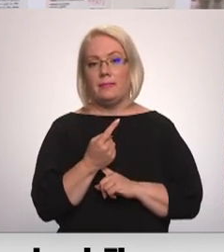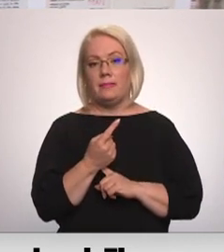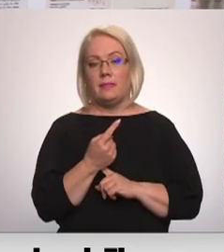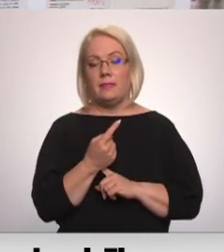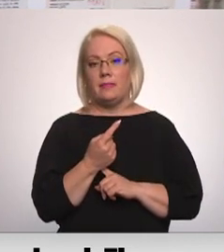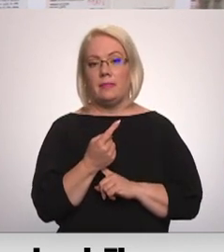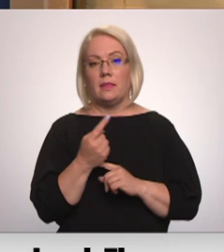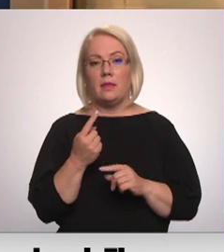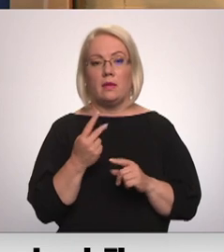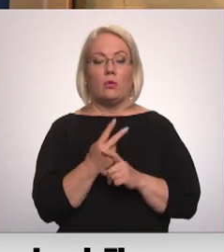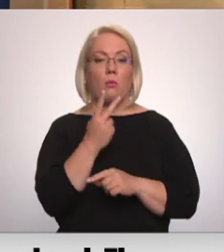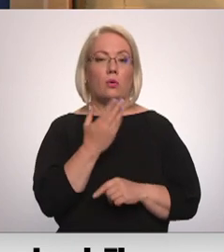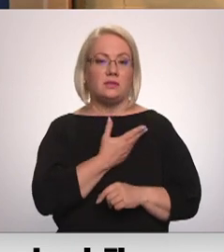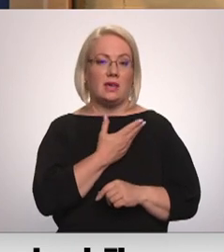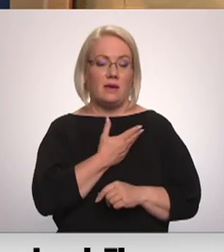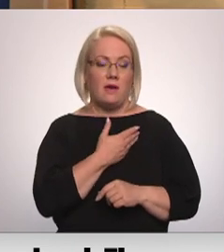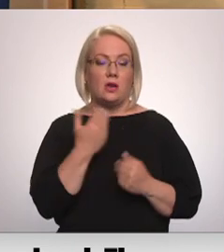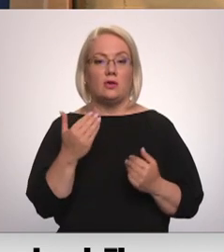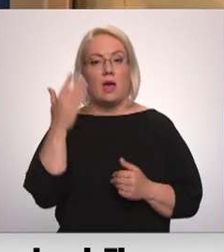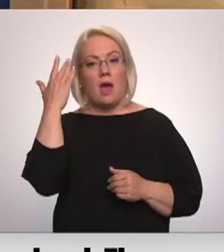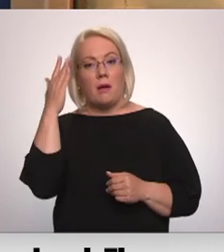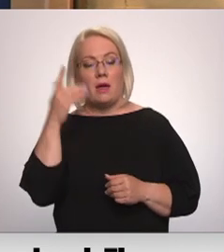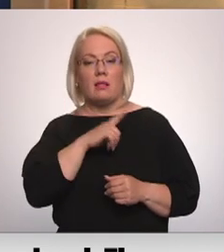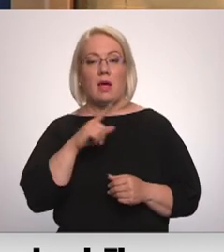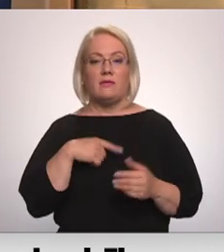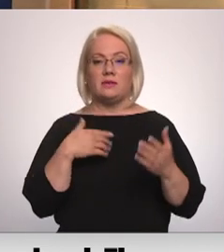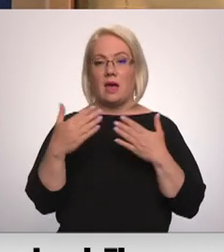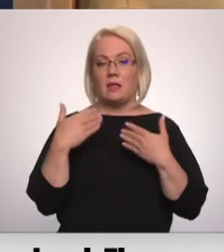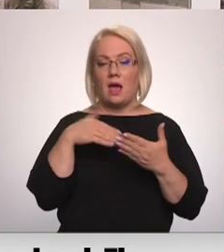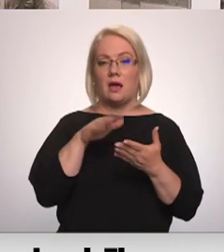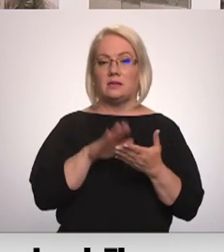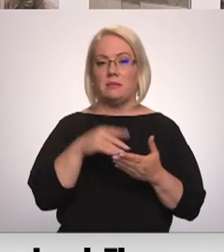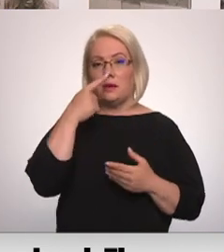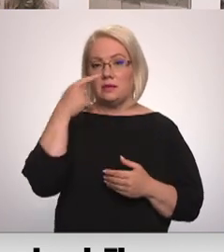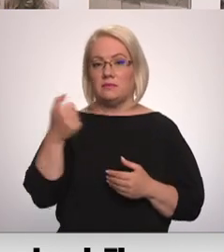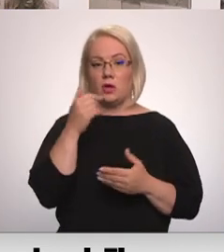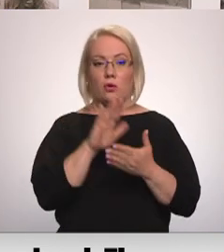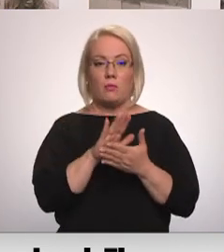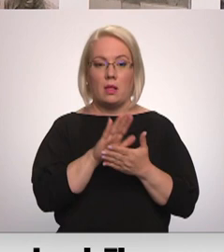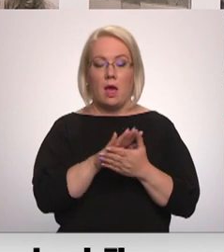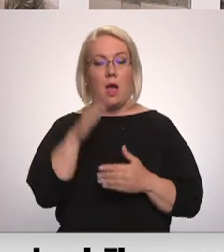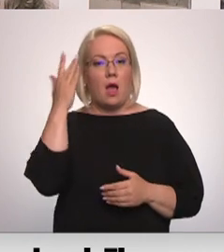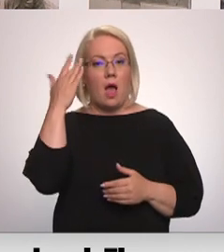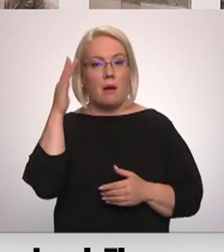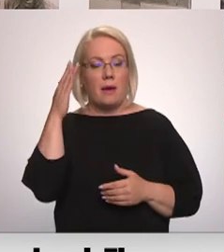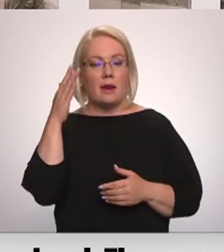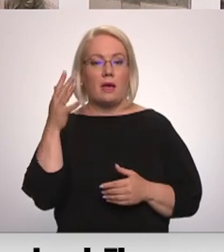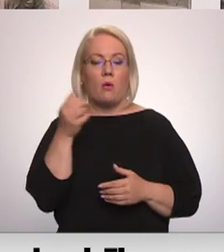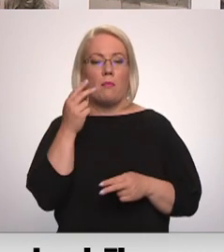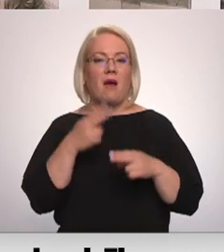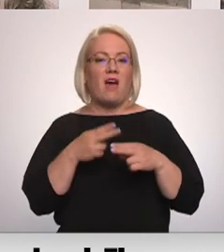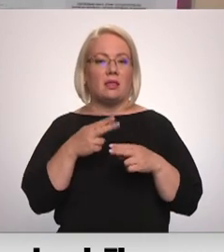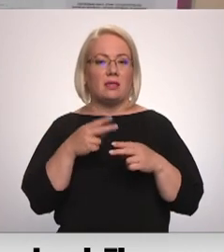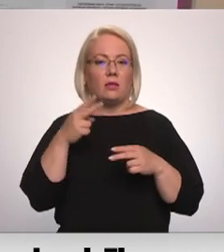ziņā dubulda dzīve. Šogad Latvijas un ASV attiecības svin savu attiecības simtgadi. ASV līdz ar Vatikānu bija vienīgās valstis